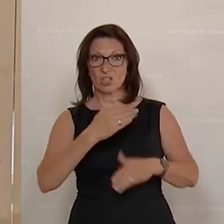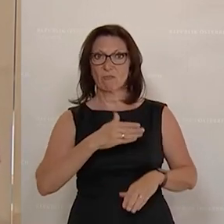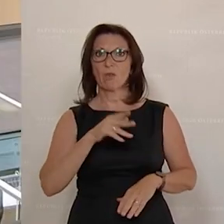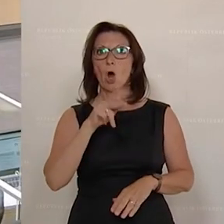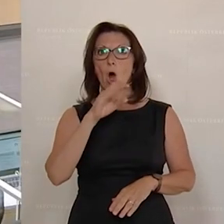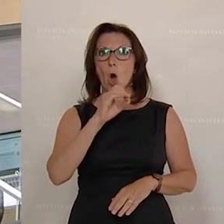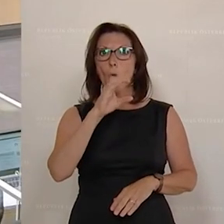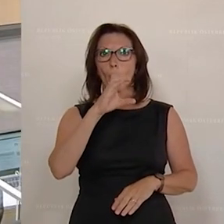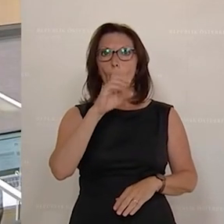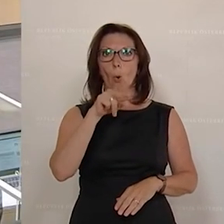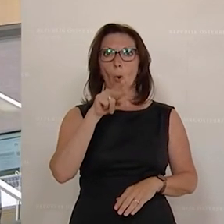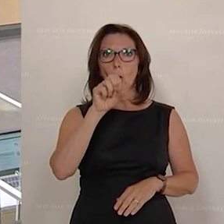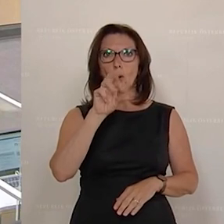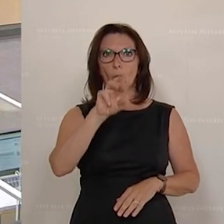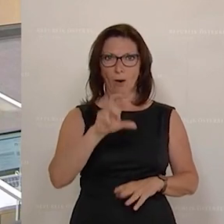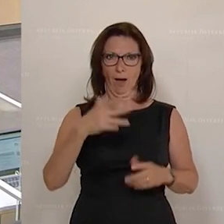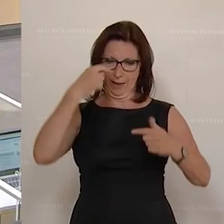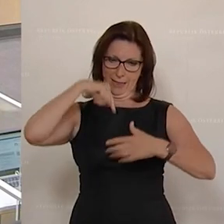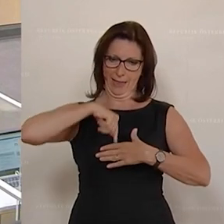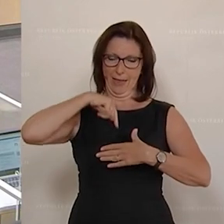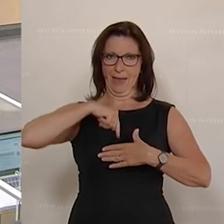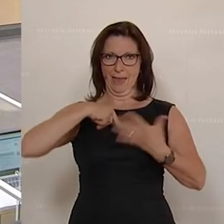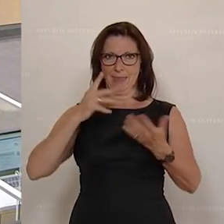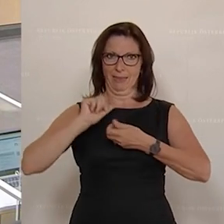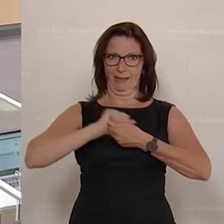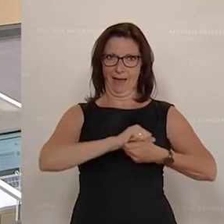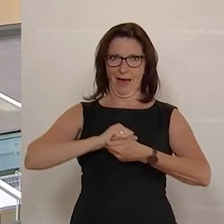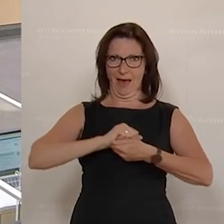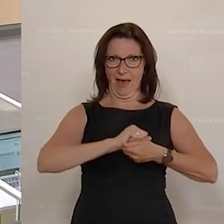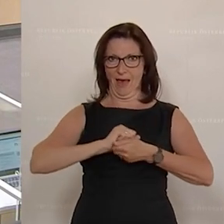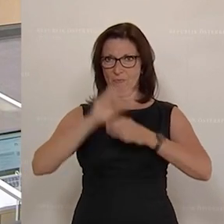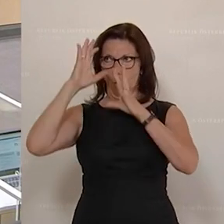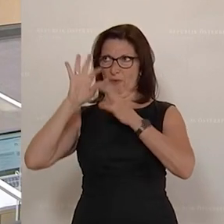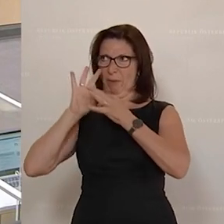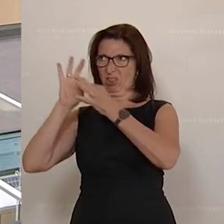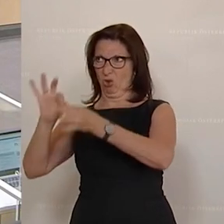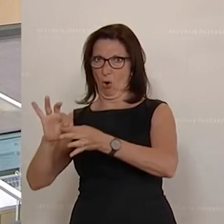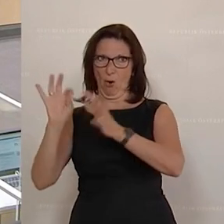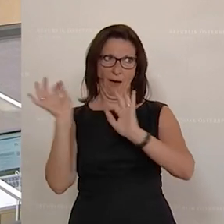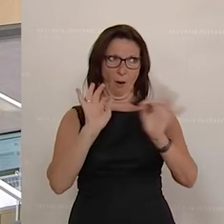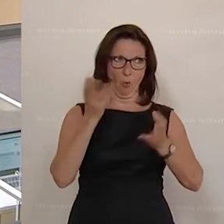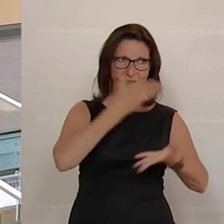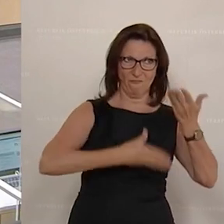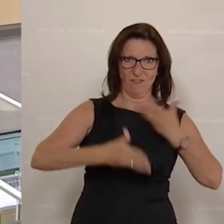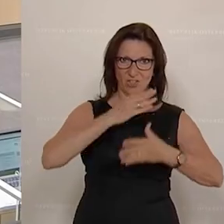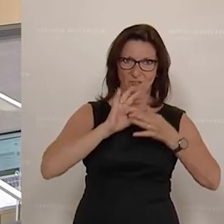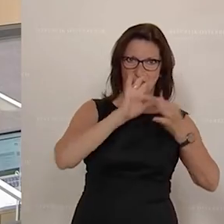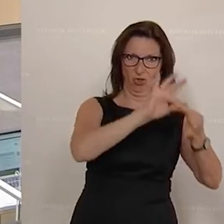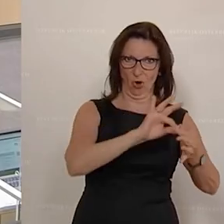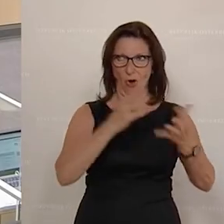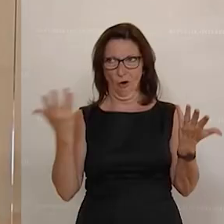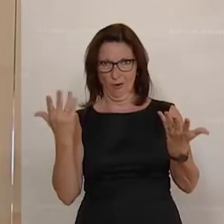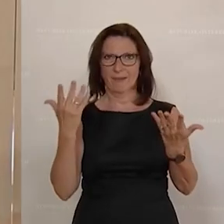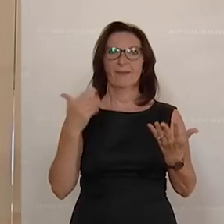-Linientreuen, Minister Martin Kocher, durchsetzen. Das wird, glaube ich, noch ein spannendes Match. Lassen Sie mich einen Blick darauf werfen, was das für